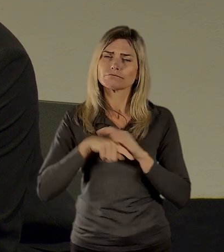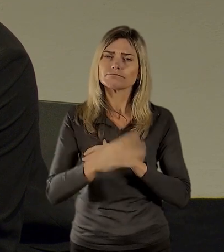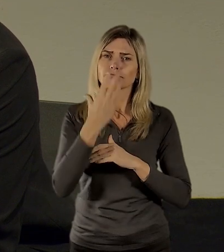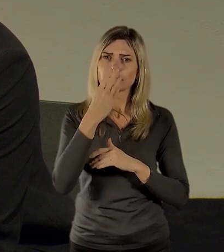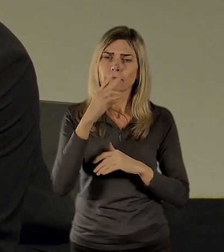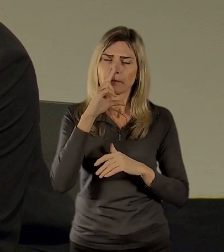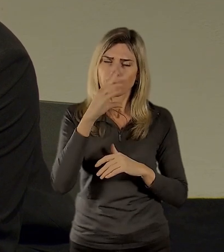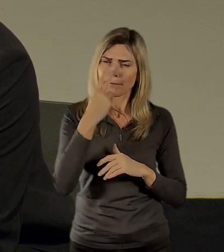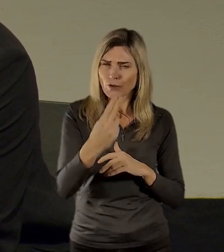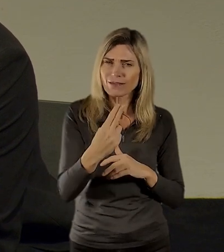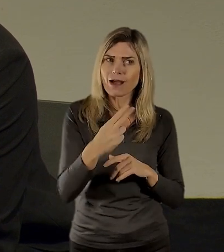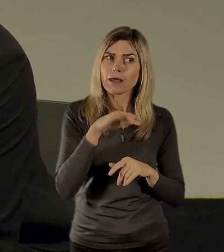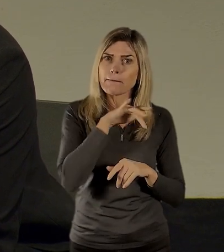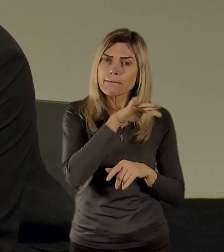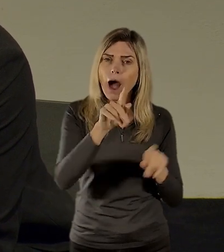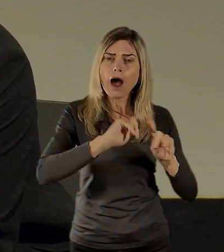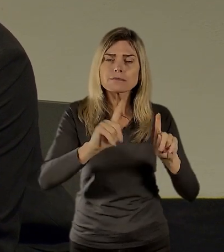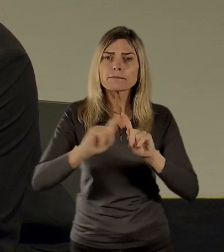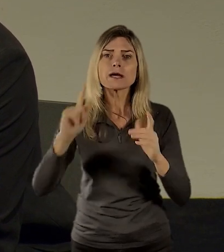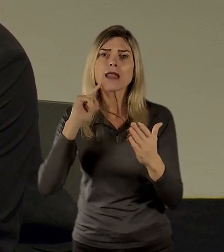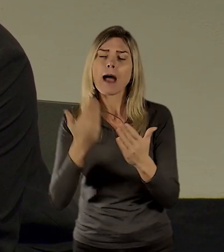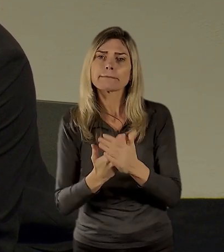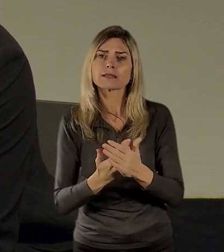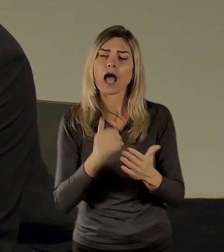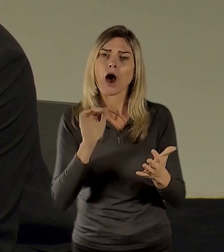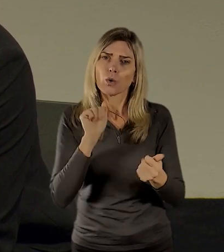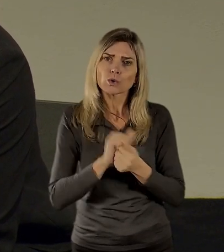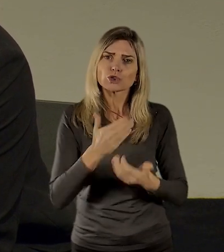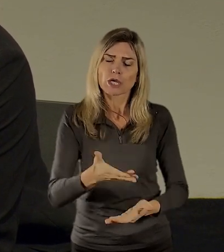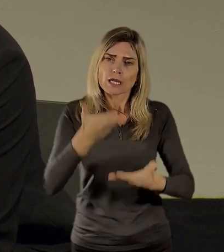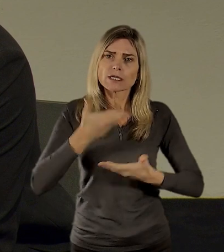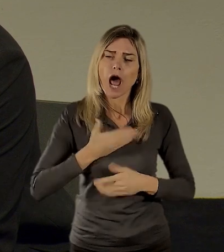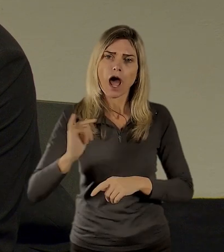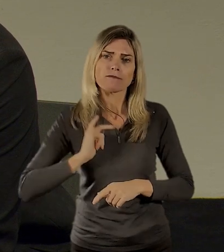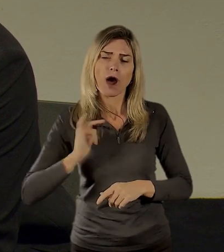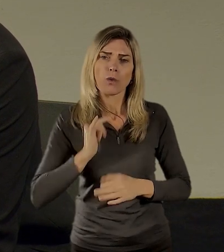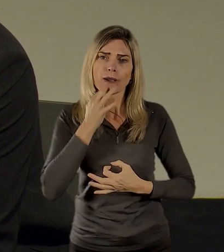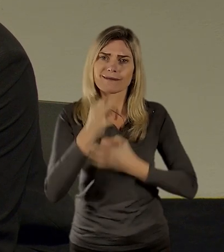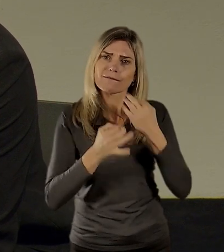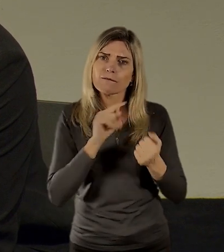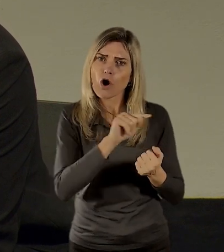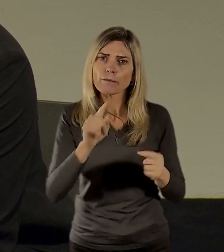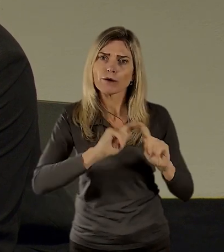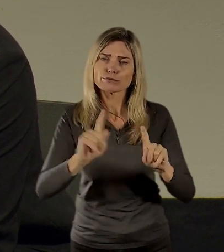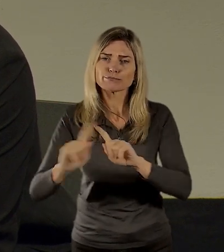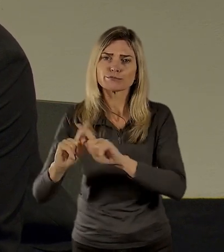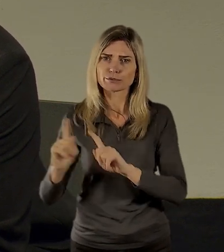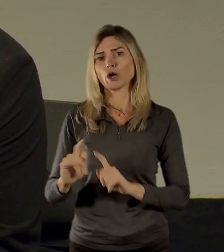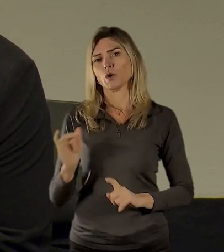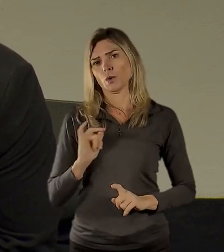to, co je prostě uspokojí v daný moment a že to bude skutečně nabídka pestrá.